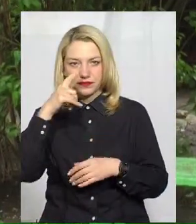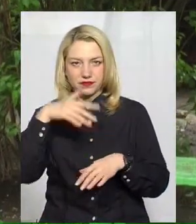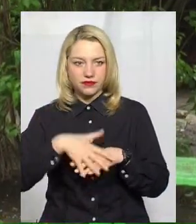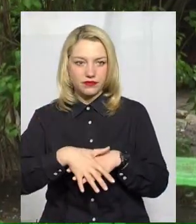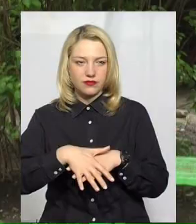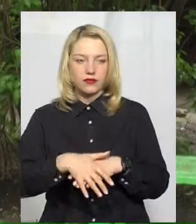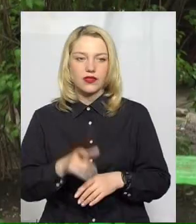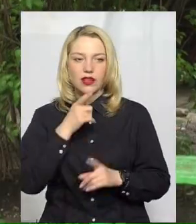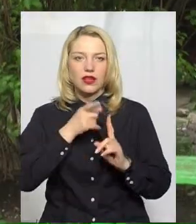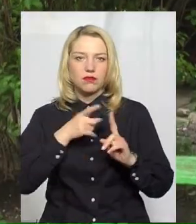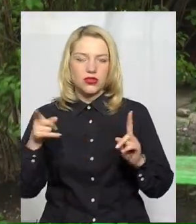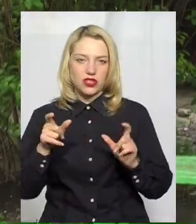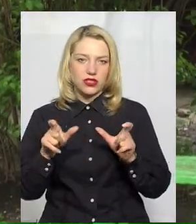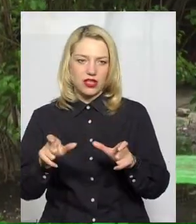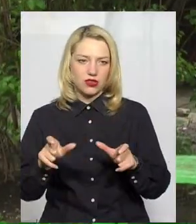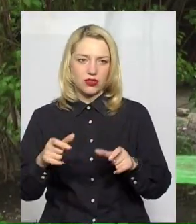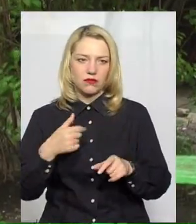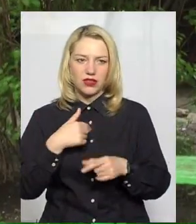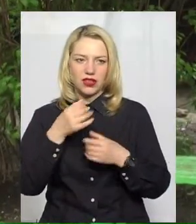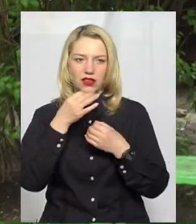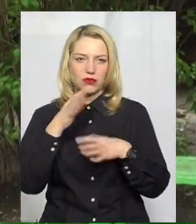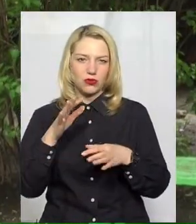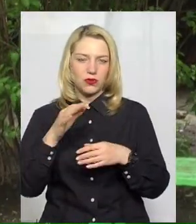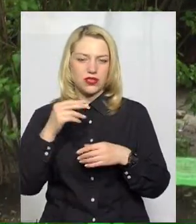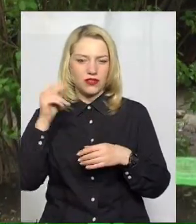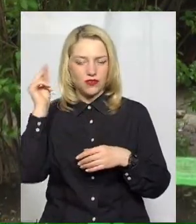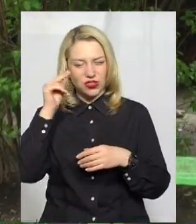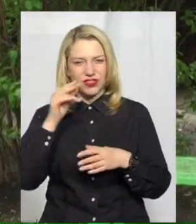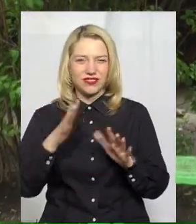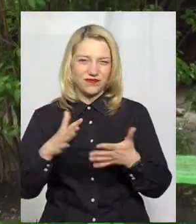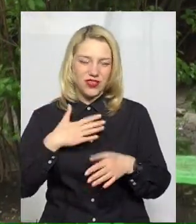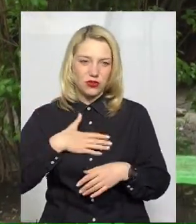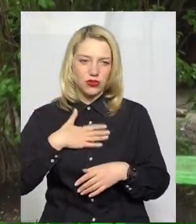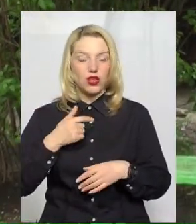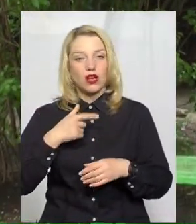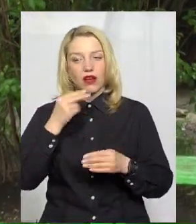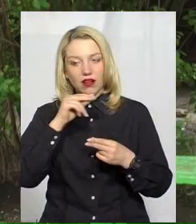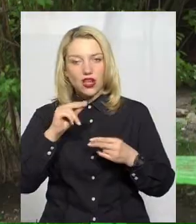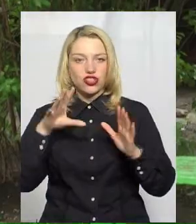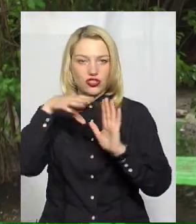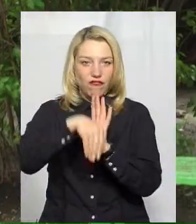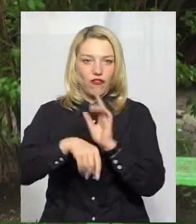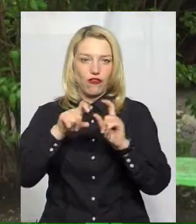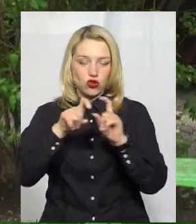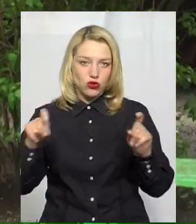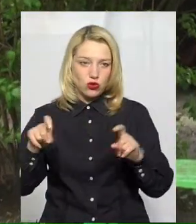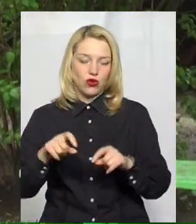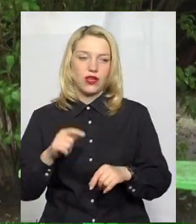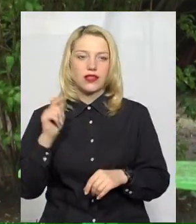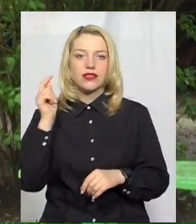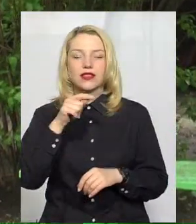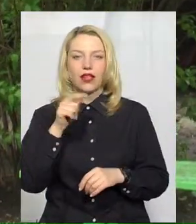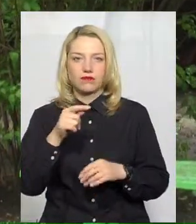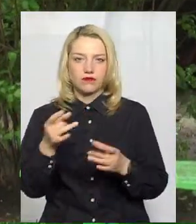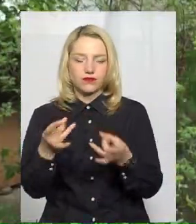Під час карантину мені не дуже подобається вчитися, мені більше подобається в школі, там більше можу